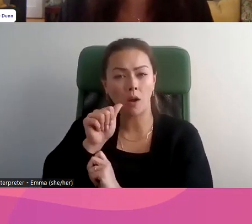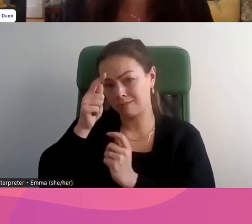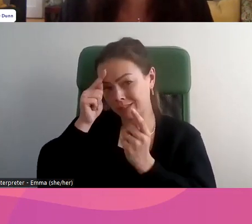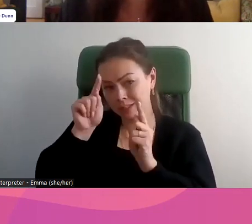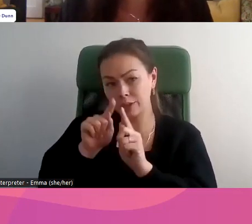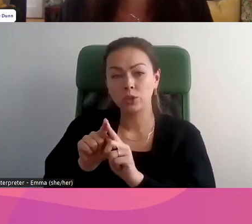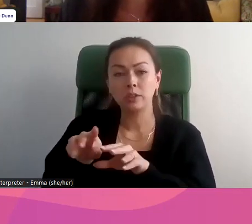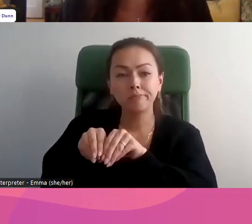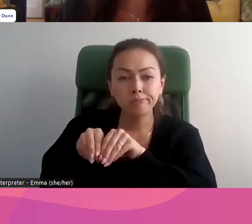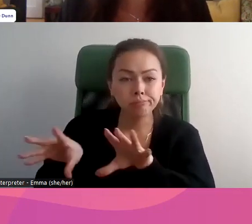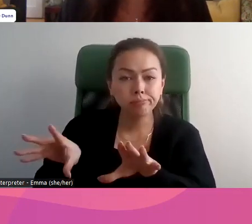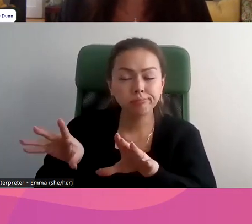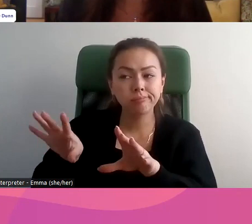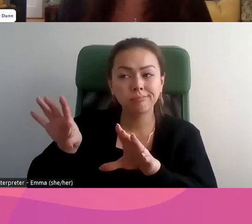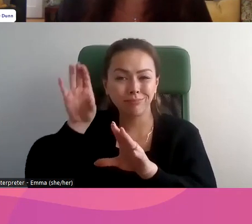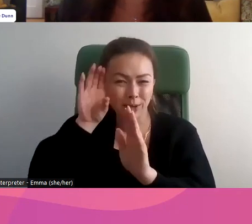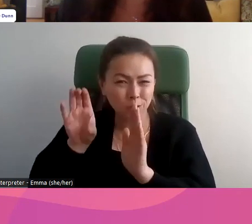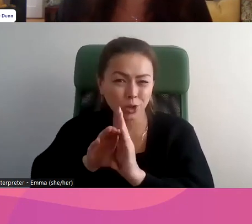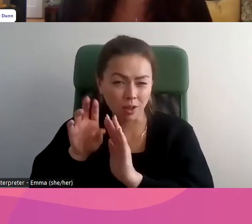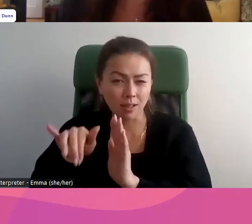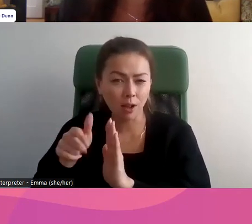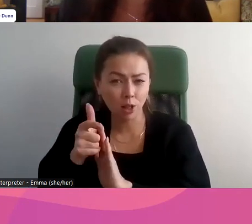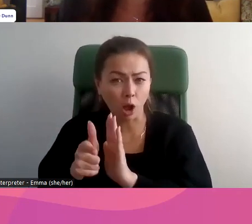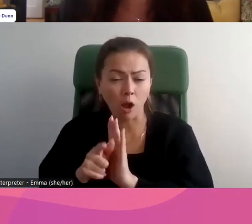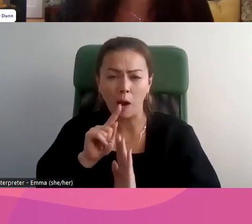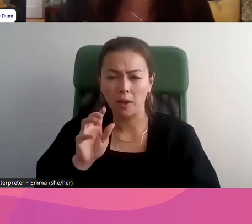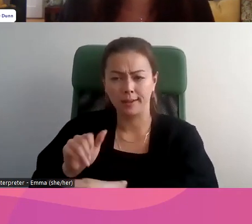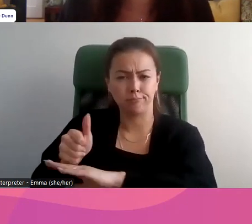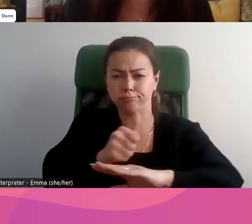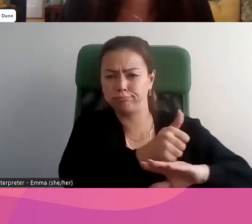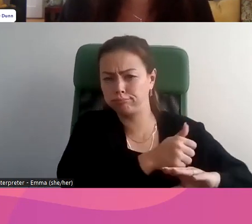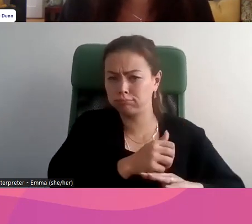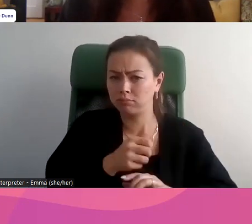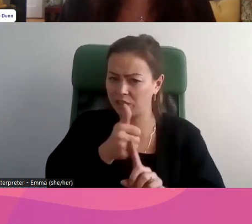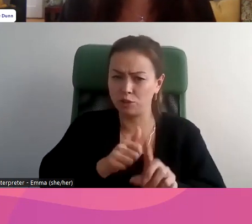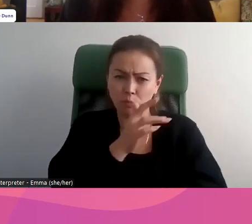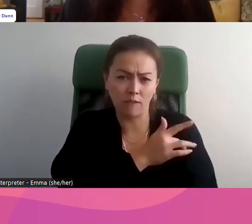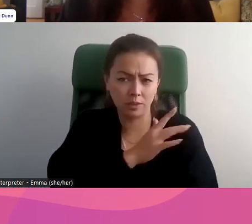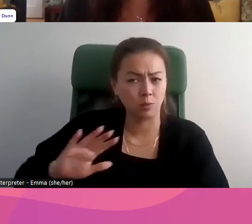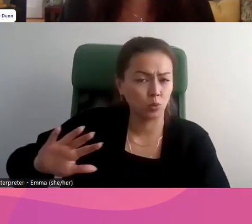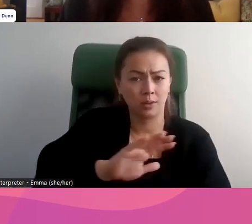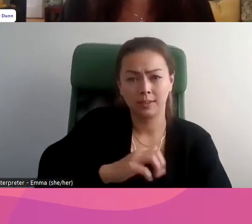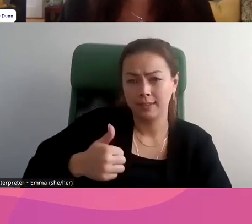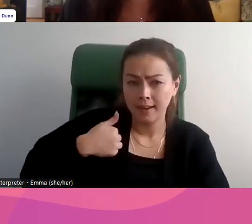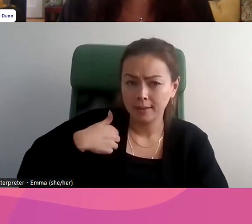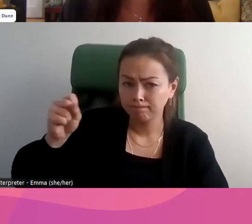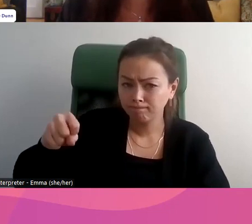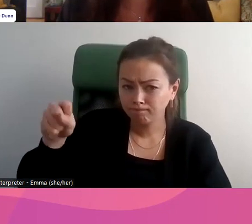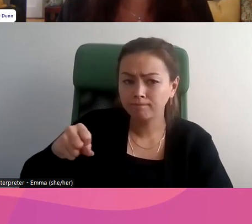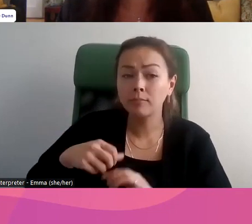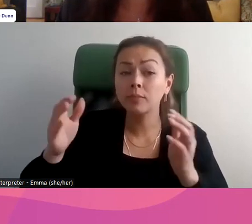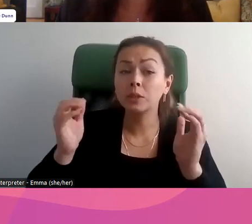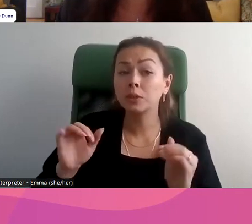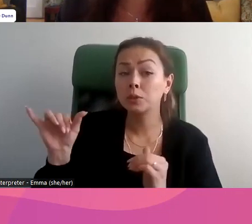de la distribution non consensuelle d'images intimes dans presque toutes les provinces et territoires.